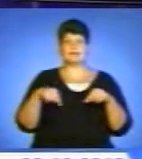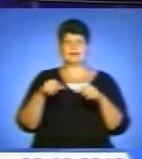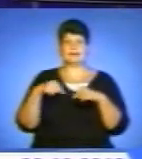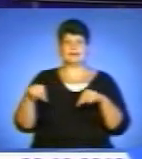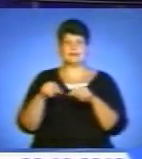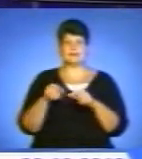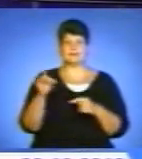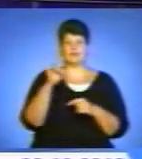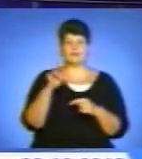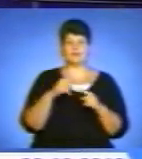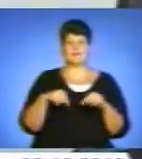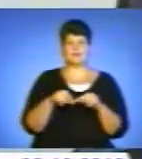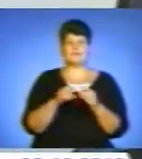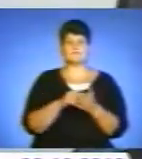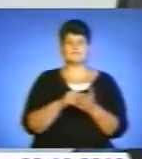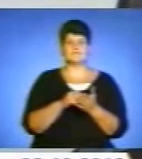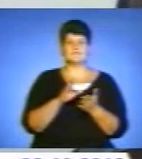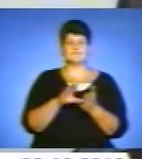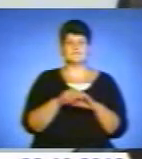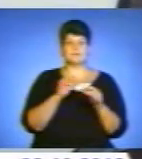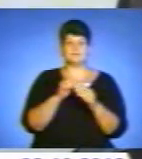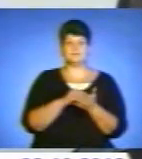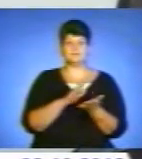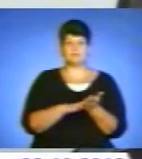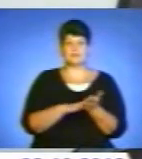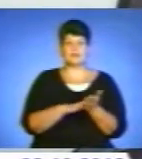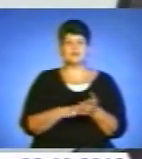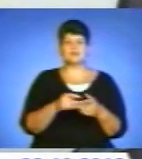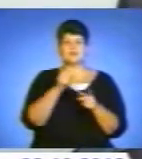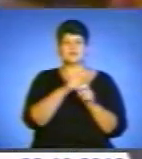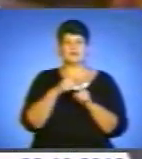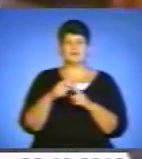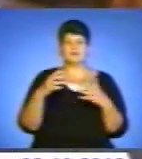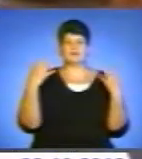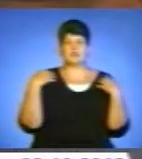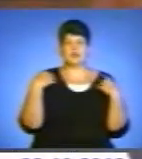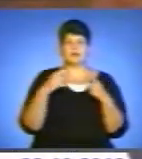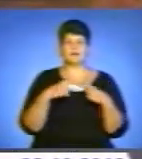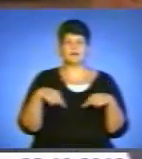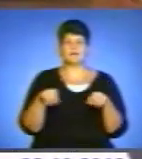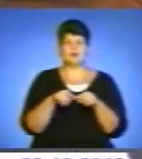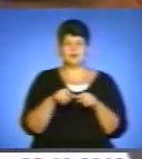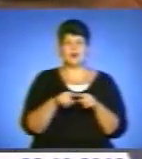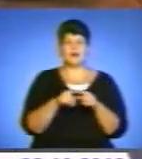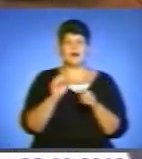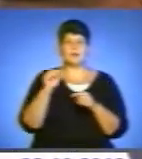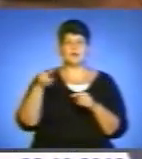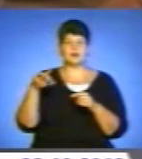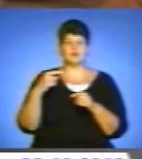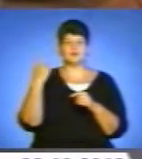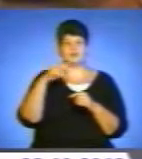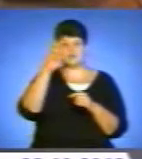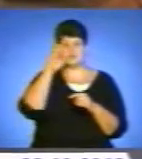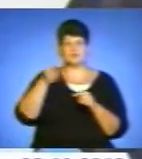відділах реєстру виборців. За словами начальника відділу адміністрування державного реєстру виборців апарату обласної державної